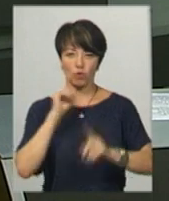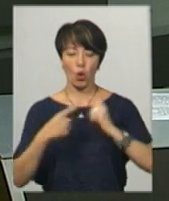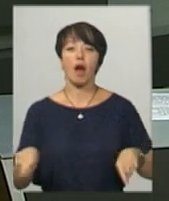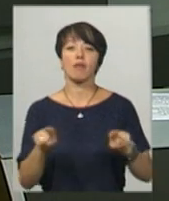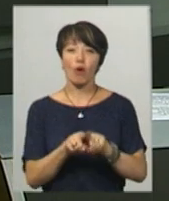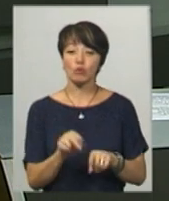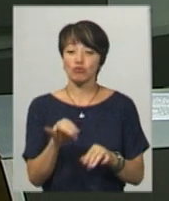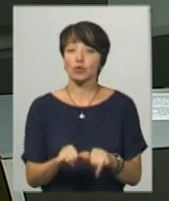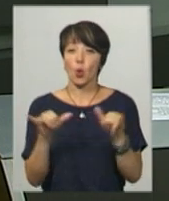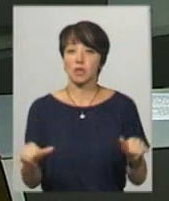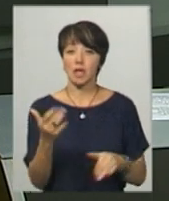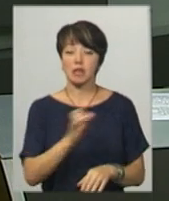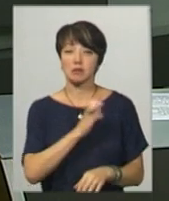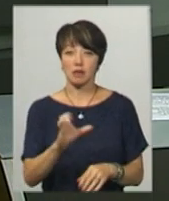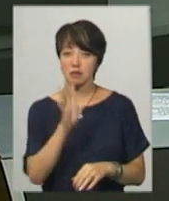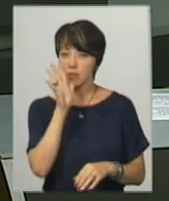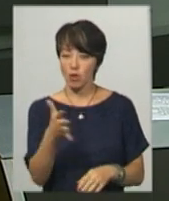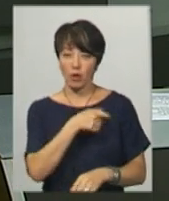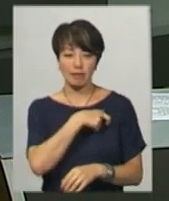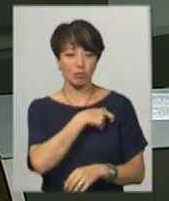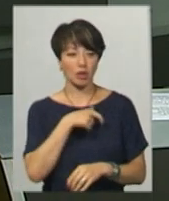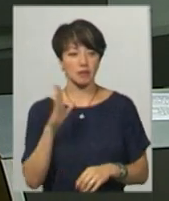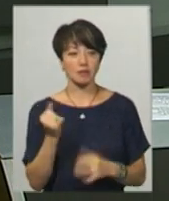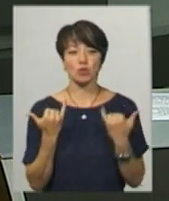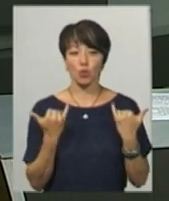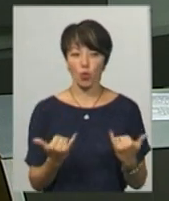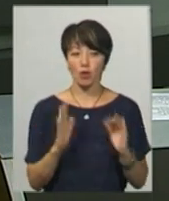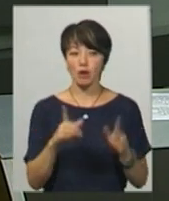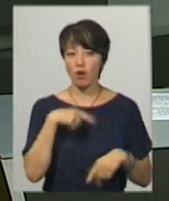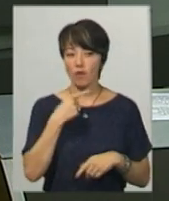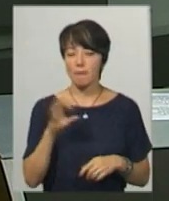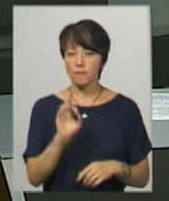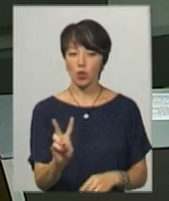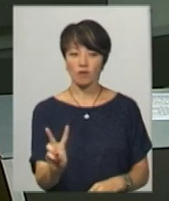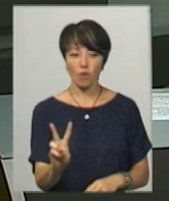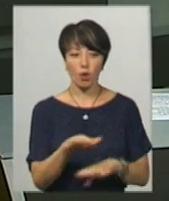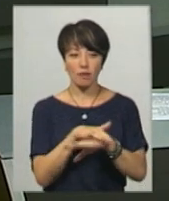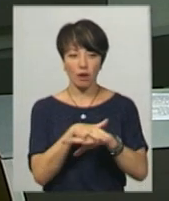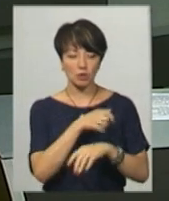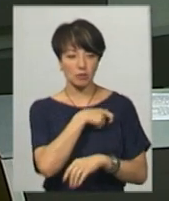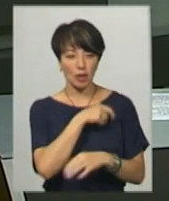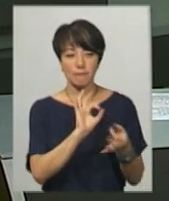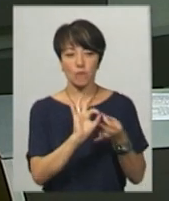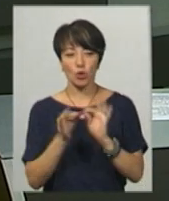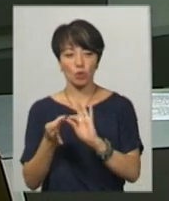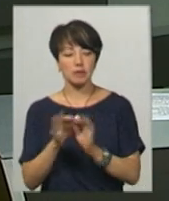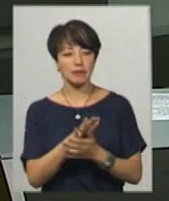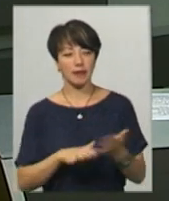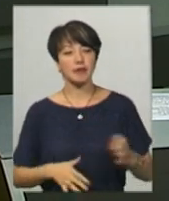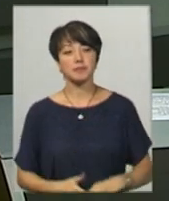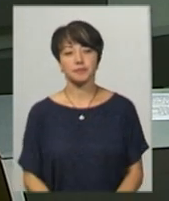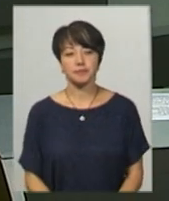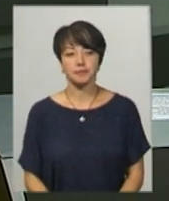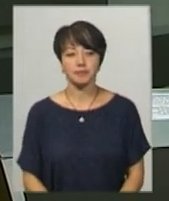також, чи зросли їхні статки за п'ять років депутатства. Сьогодні говоритимемо про двох народних депутатів. Подробиці у сюжеті Дарини